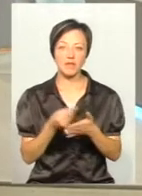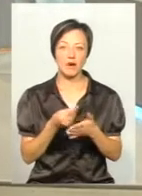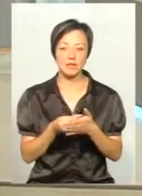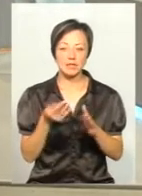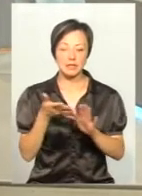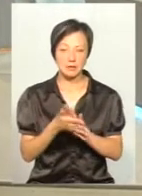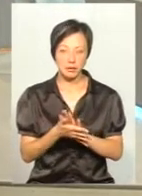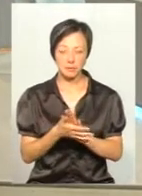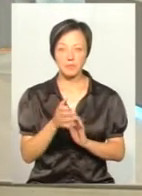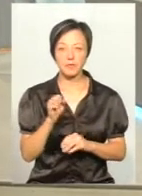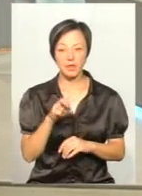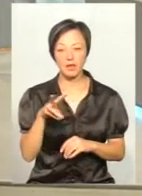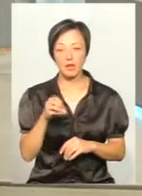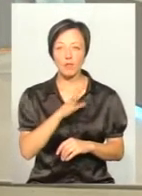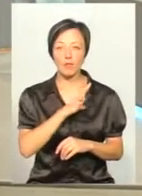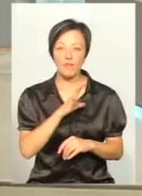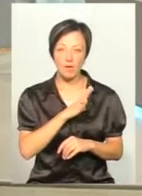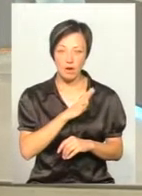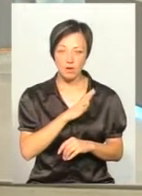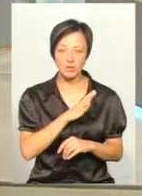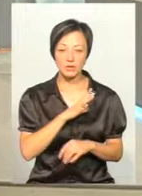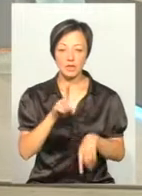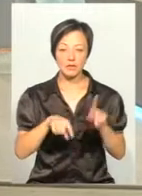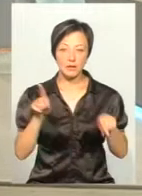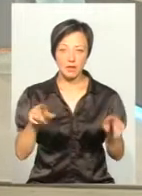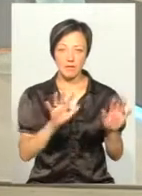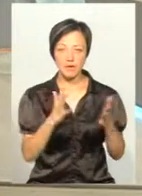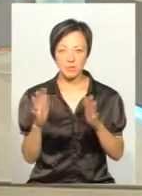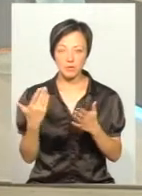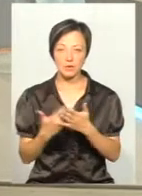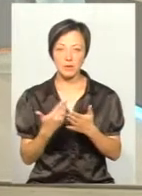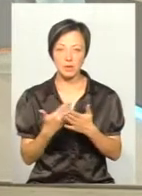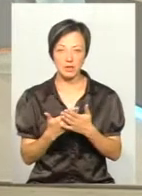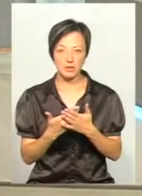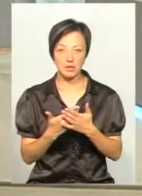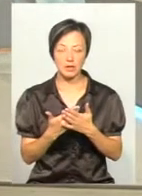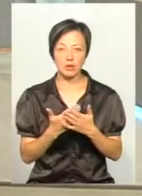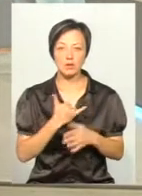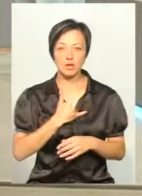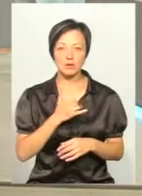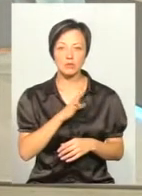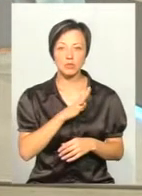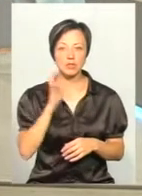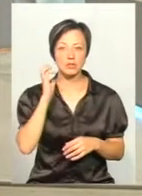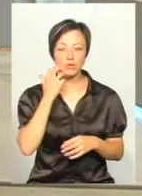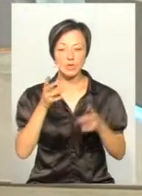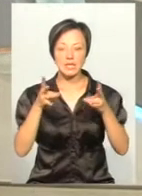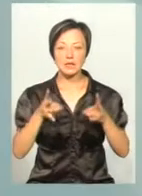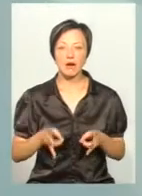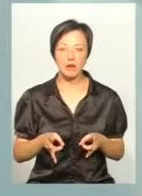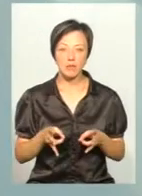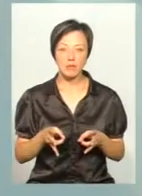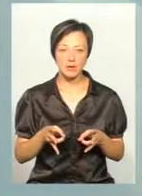затрати. Але бувають і одиничні випадки. До прикладу, в нас були серйозні травми